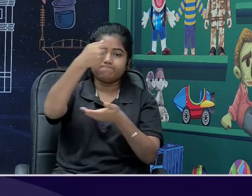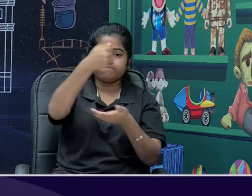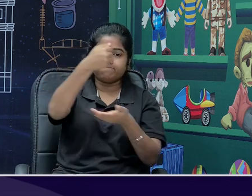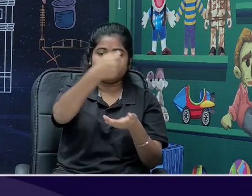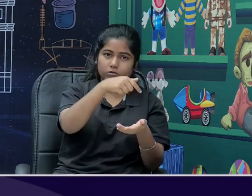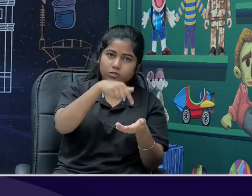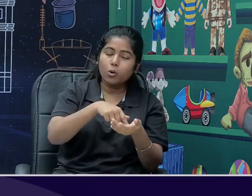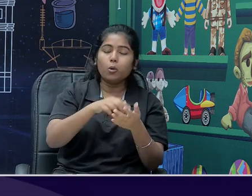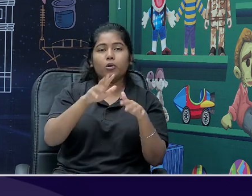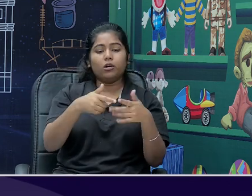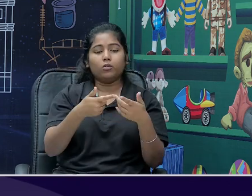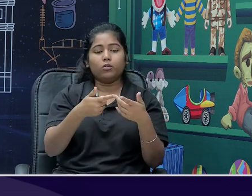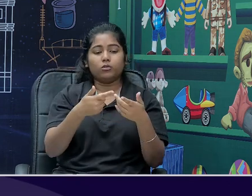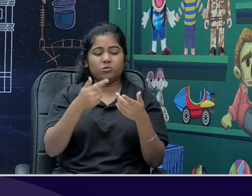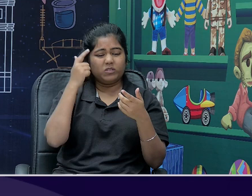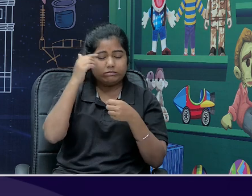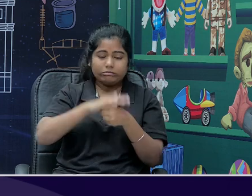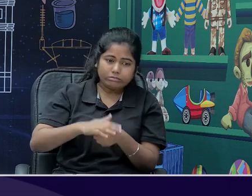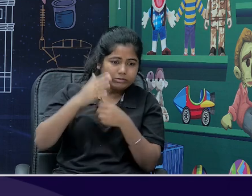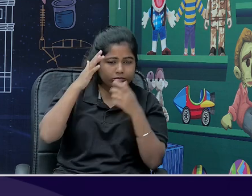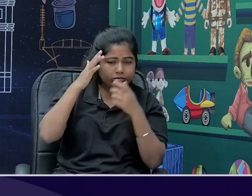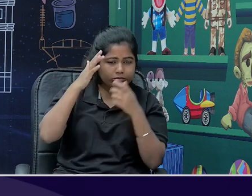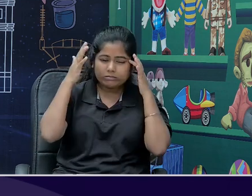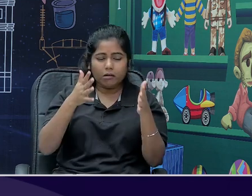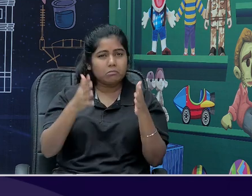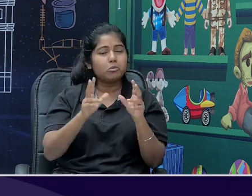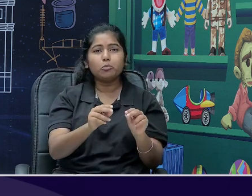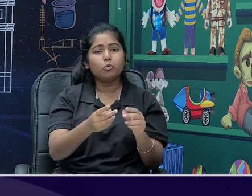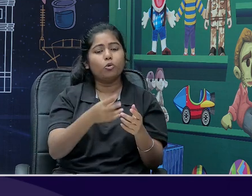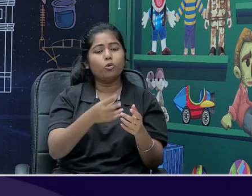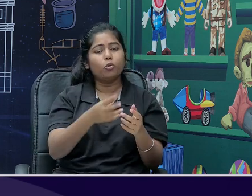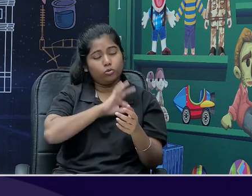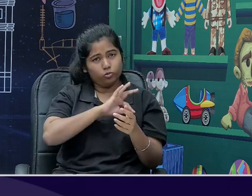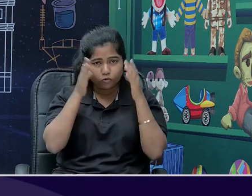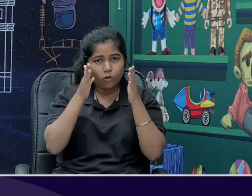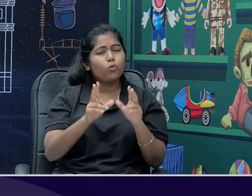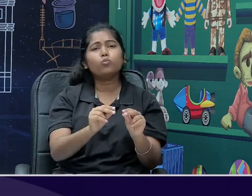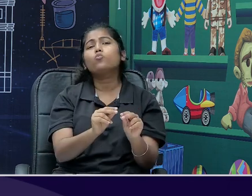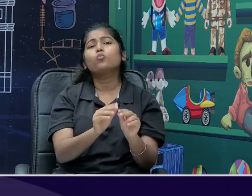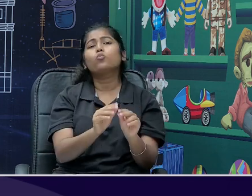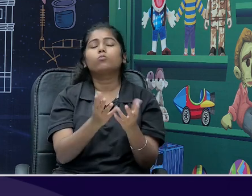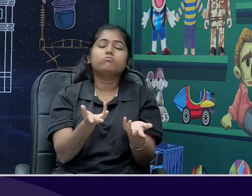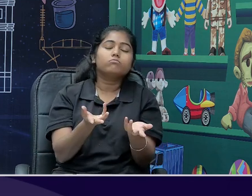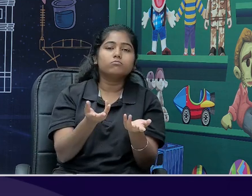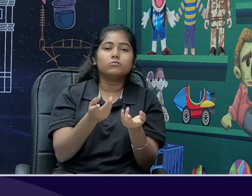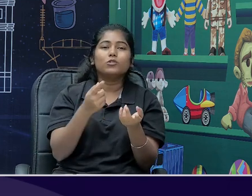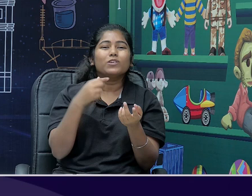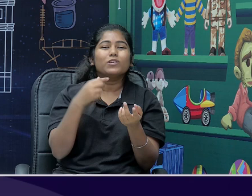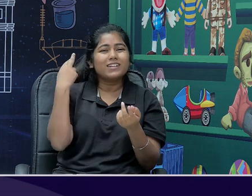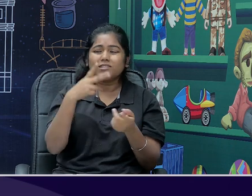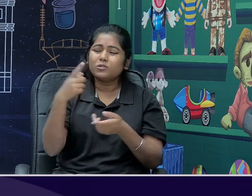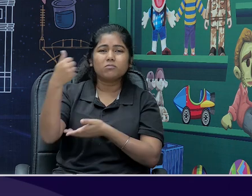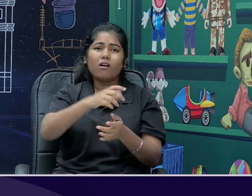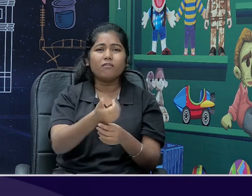you know, to make profit, or they are in loss, जितने भी public sector companies है, they all are